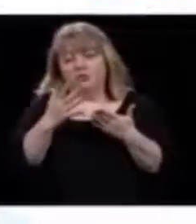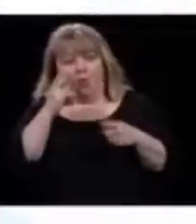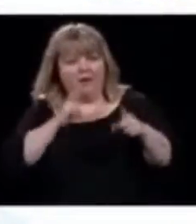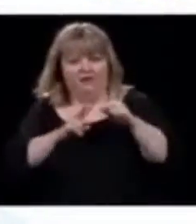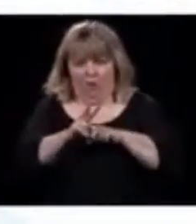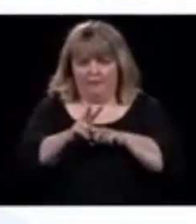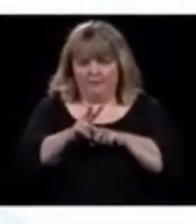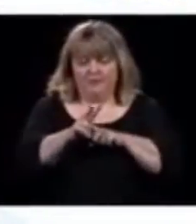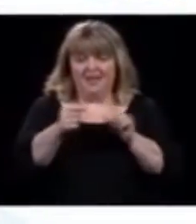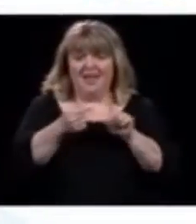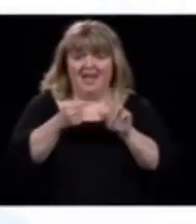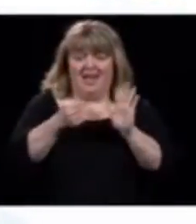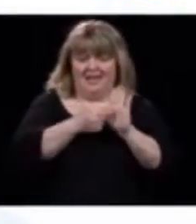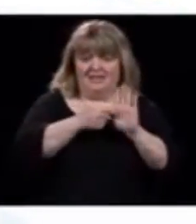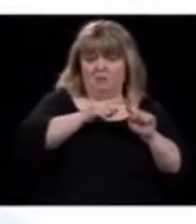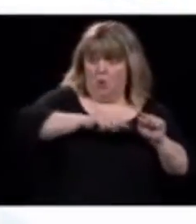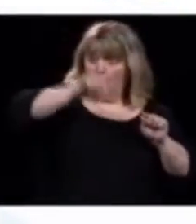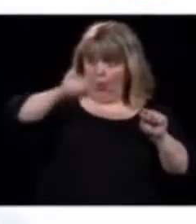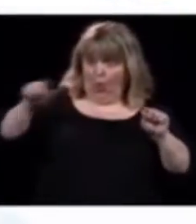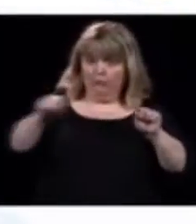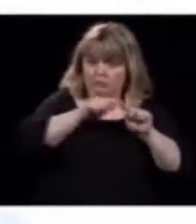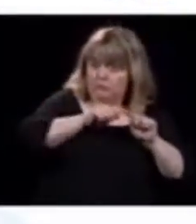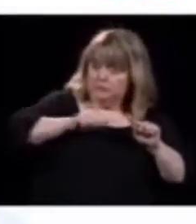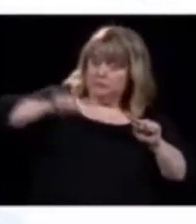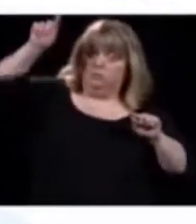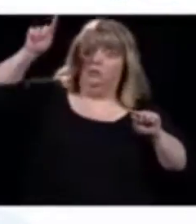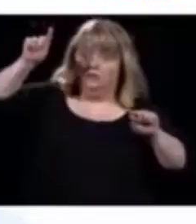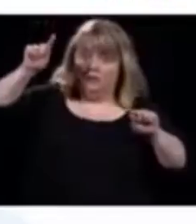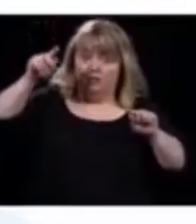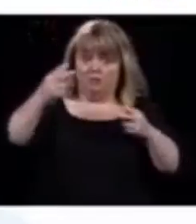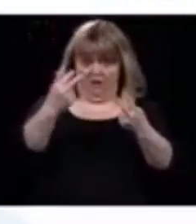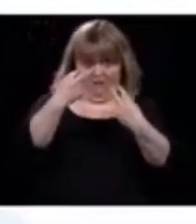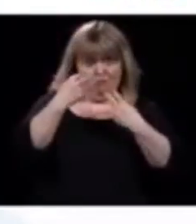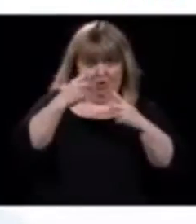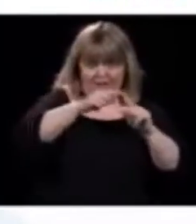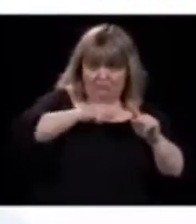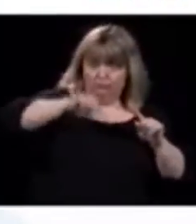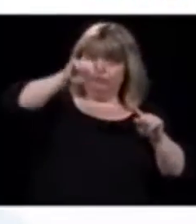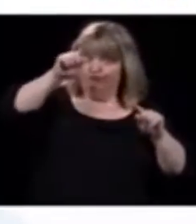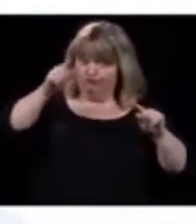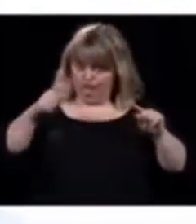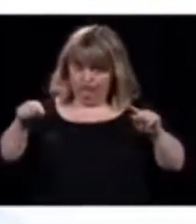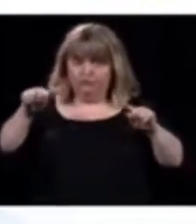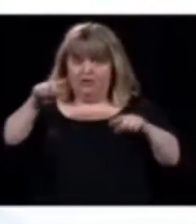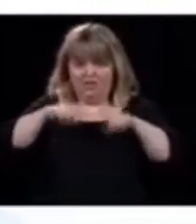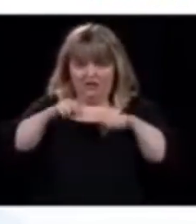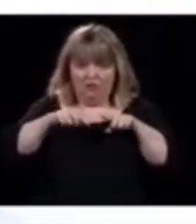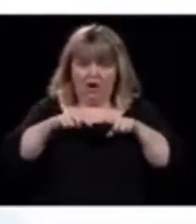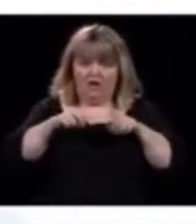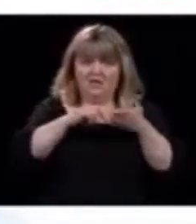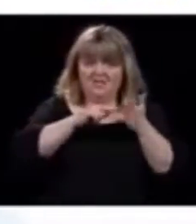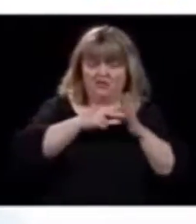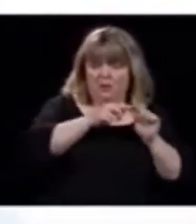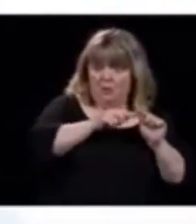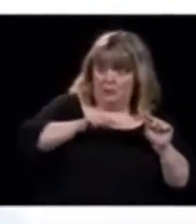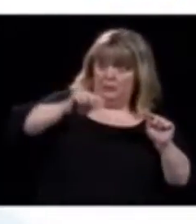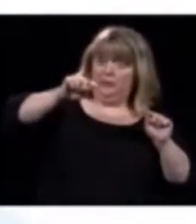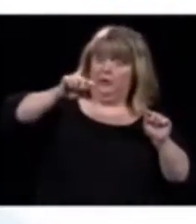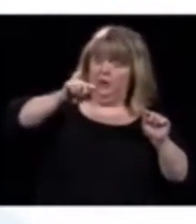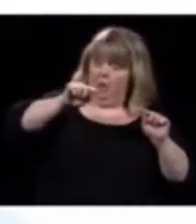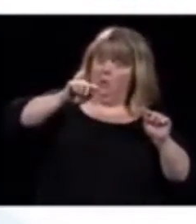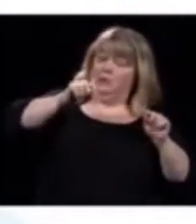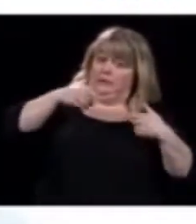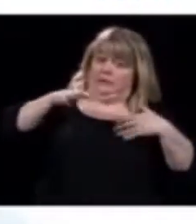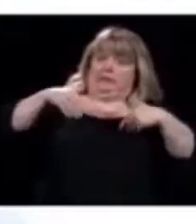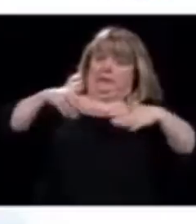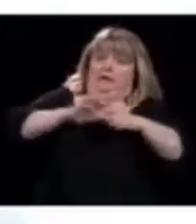On peut avoir une courbe, puis là, vous allez me revoir, faire des mouvements, là, qui vont comme ça. Hein? Elle est courte, elle monte, on se débarrasse